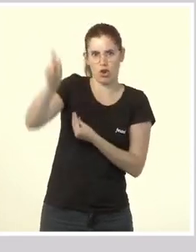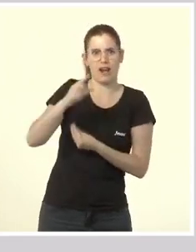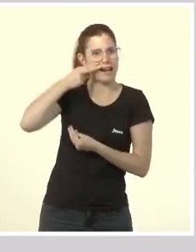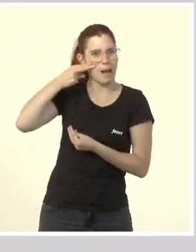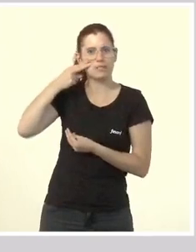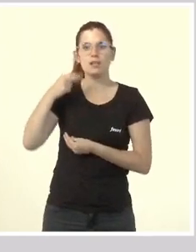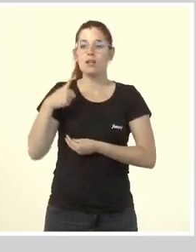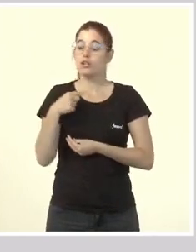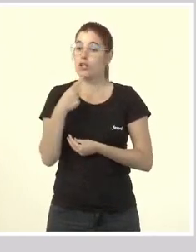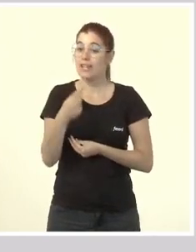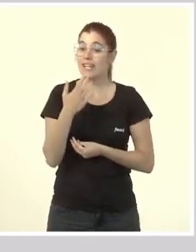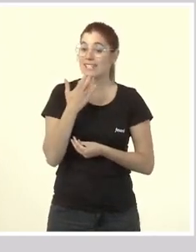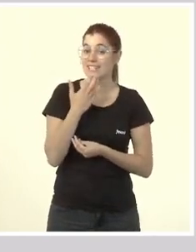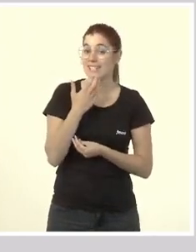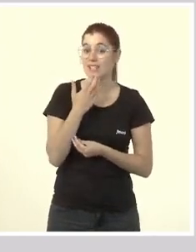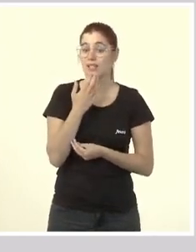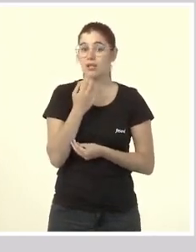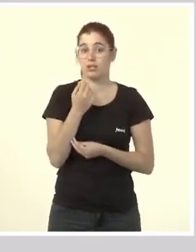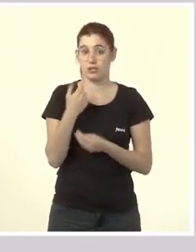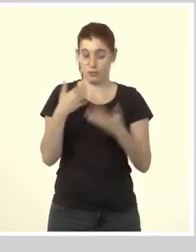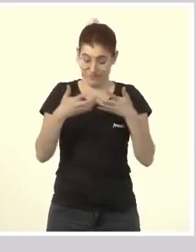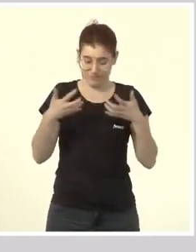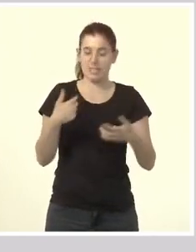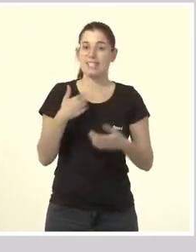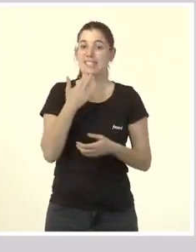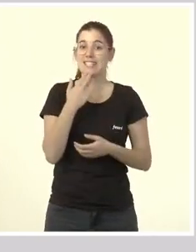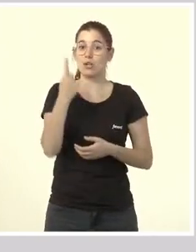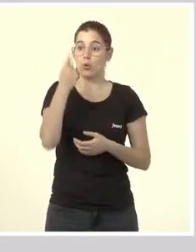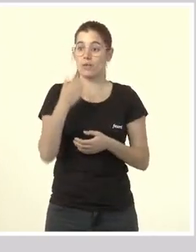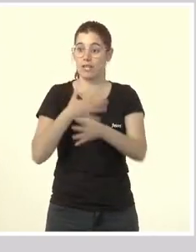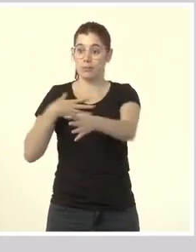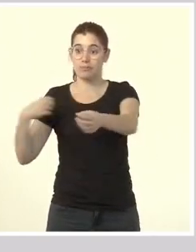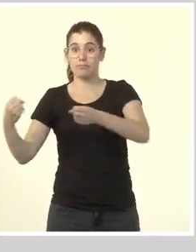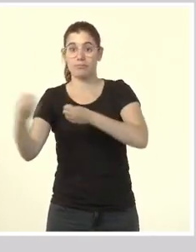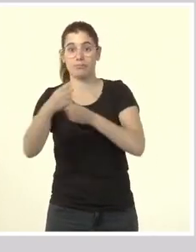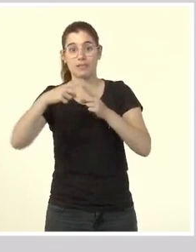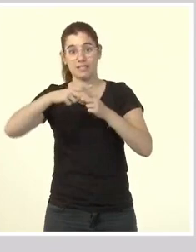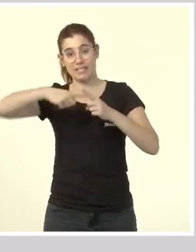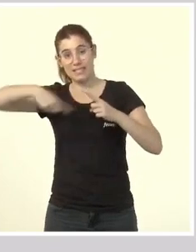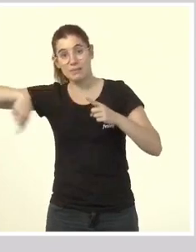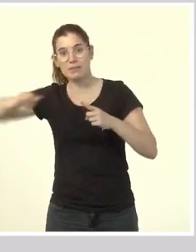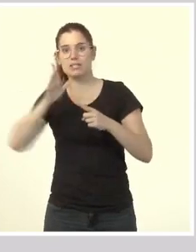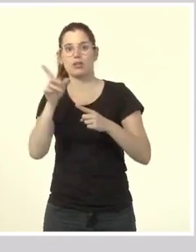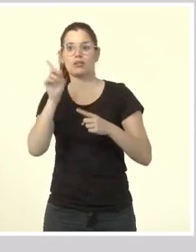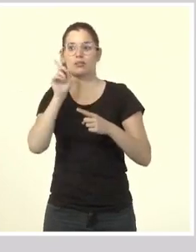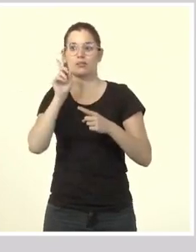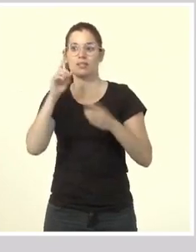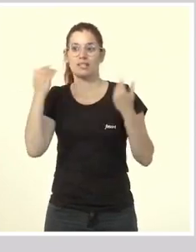jo vaig dir que el día que me vea, textualmente, el día que me vea como usted imputado o vilipendiado en todas las mentiras